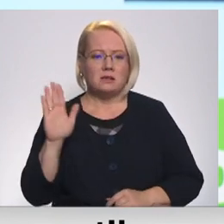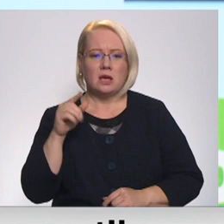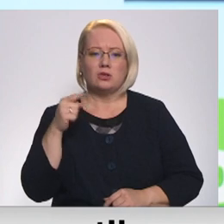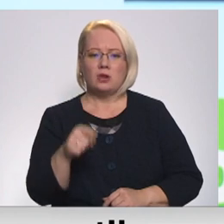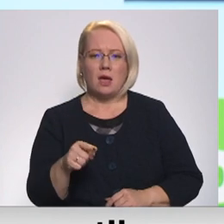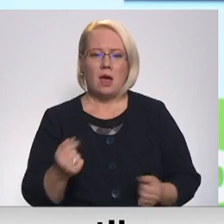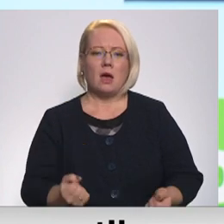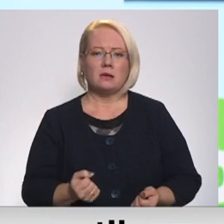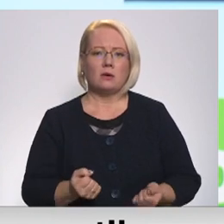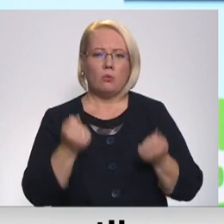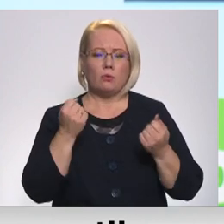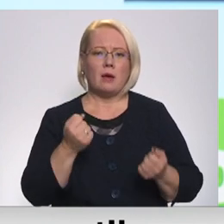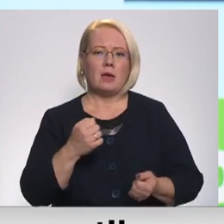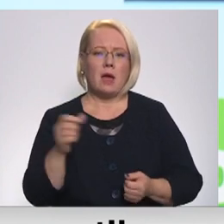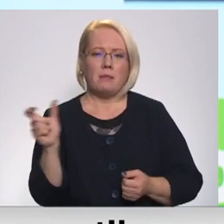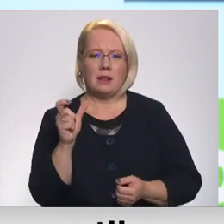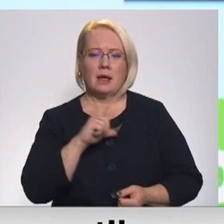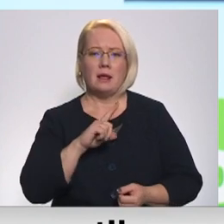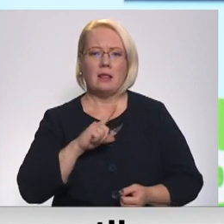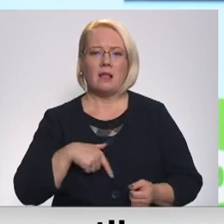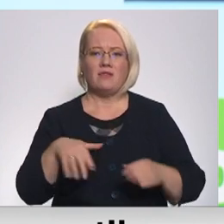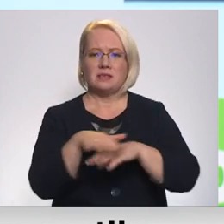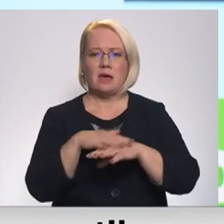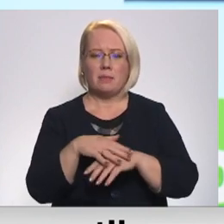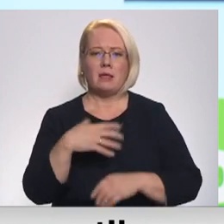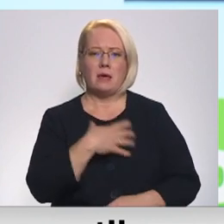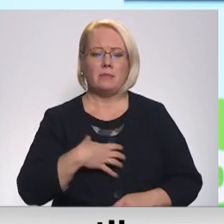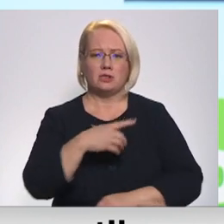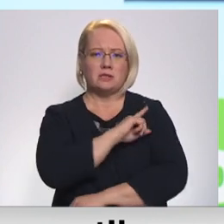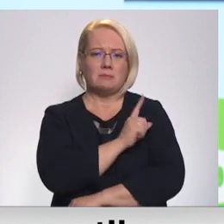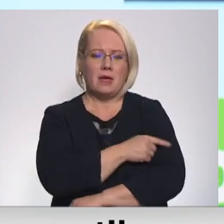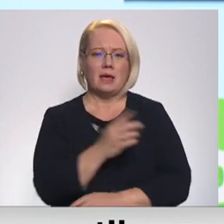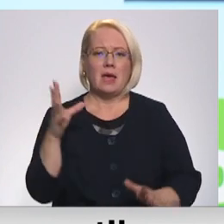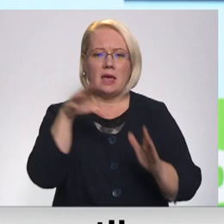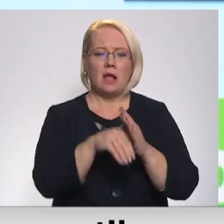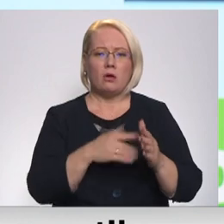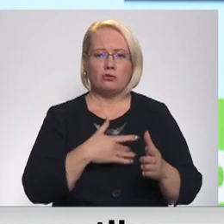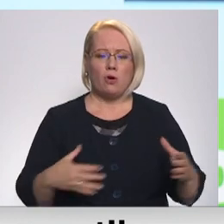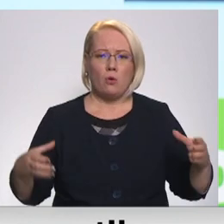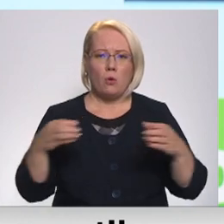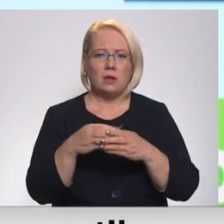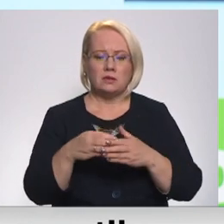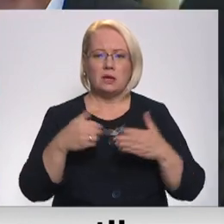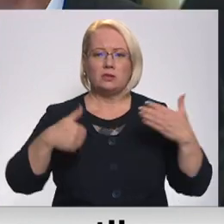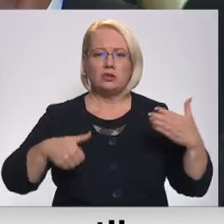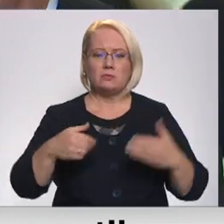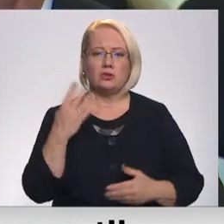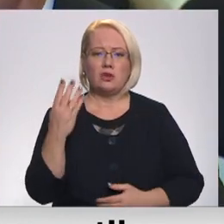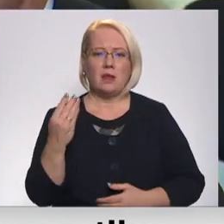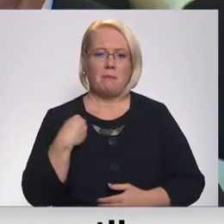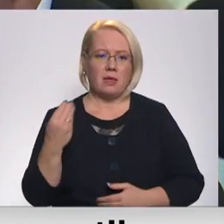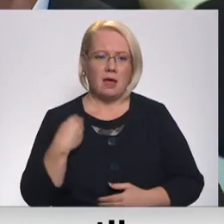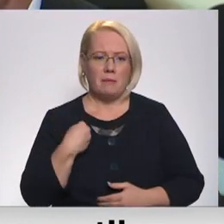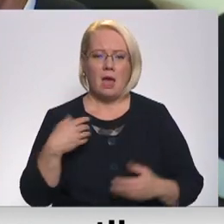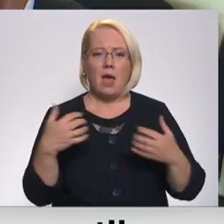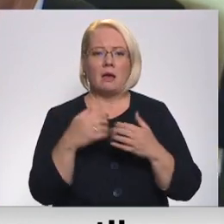kritiskajā brīdī Latvijas sabiedrībā nepieciešama spēcīga iekļaujoša koalīcija ar 64 mandātiem. Kā viņš noliec